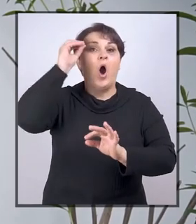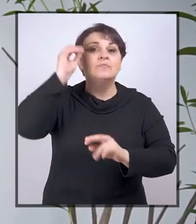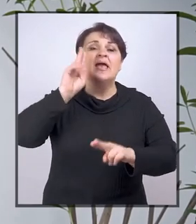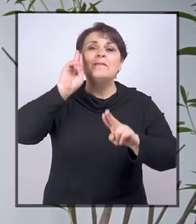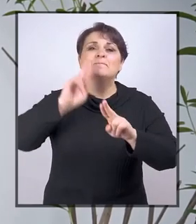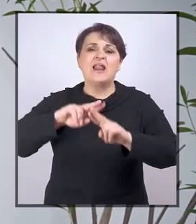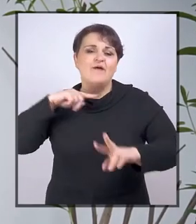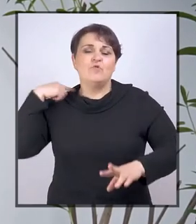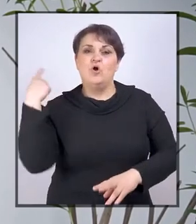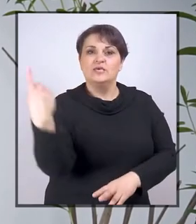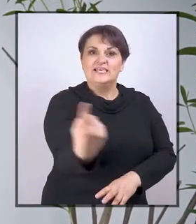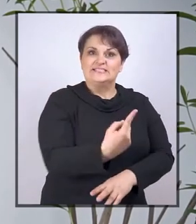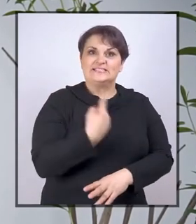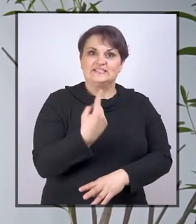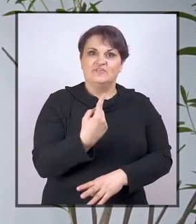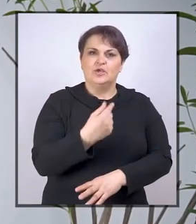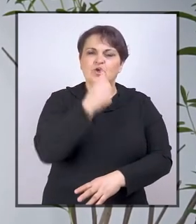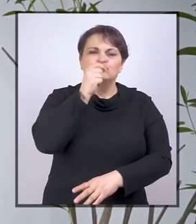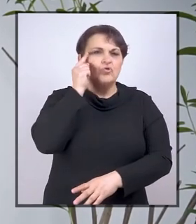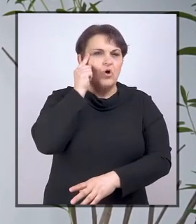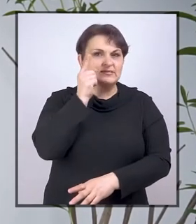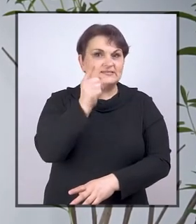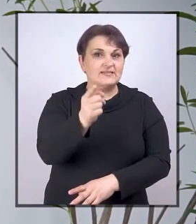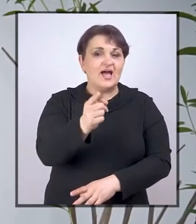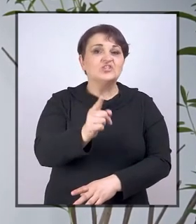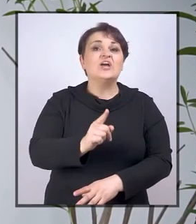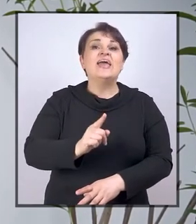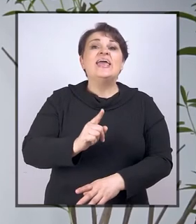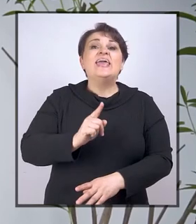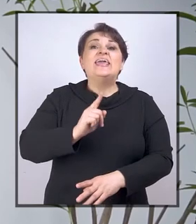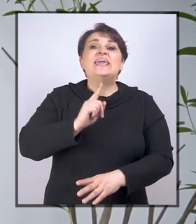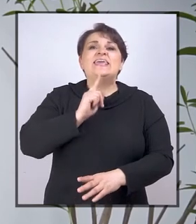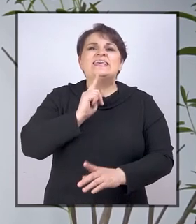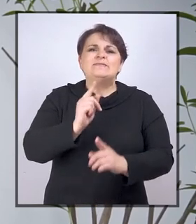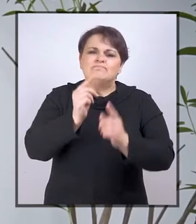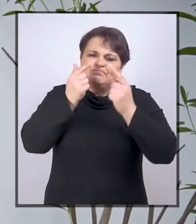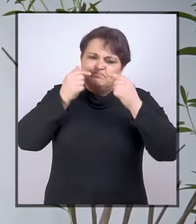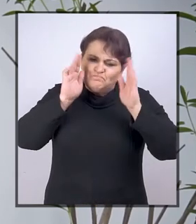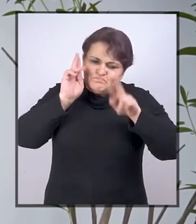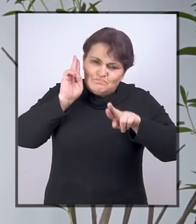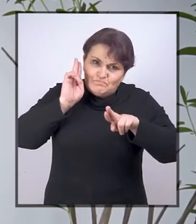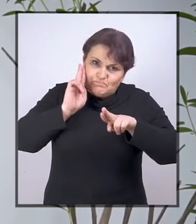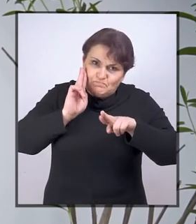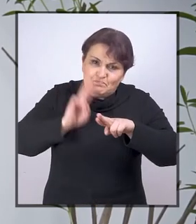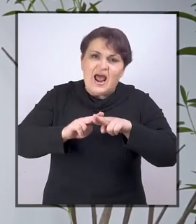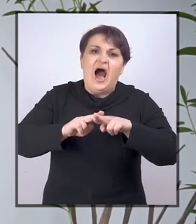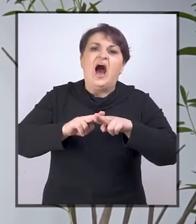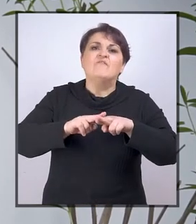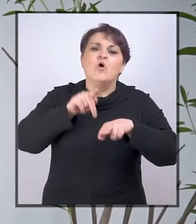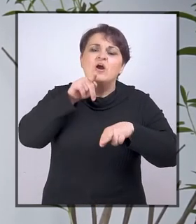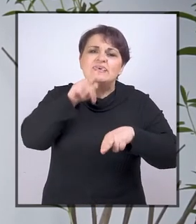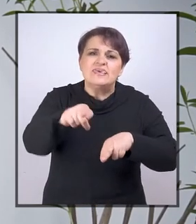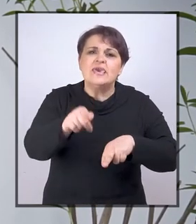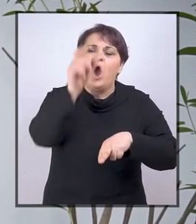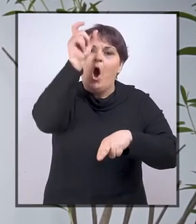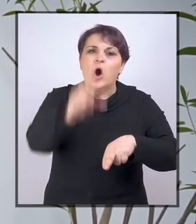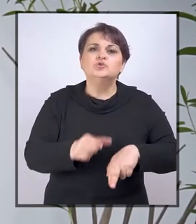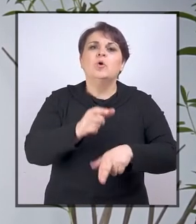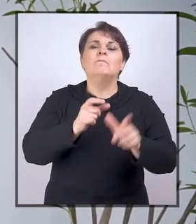da je pravo na obrazovanje pravo svih, što znači i